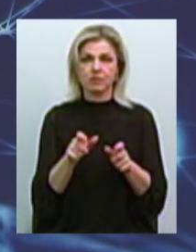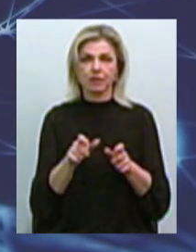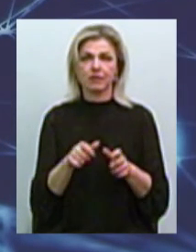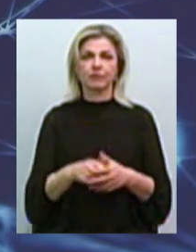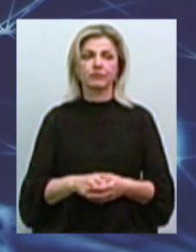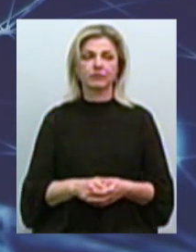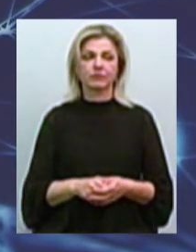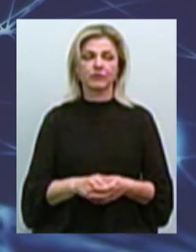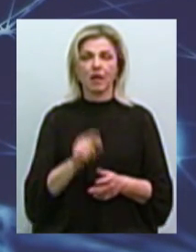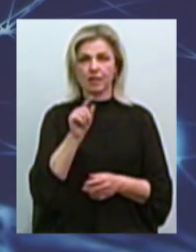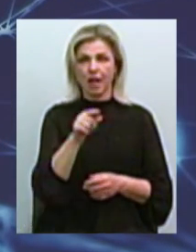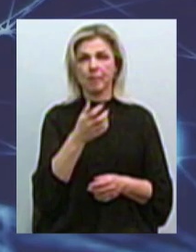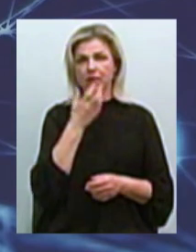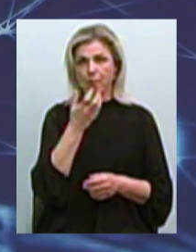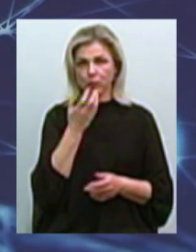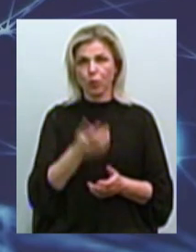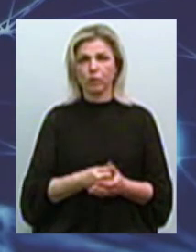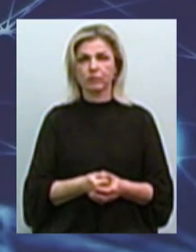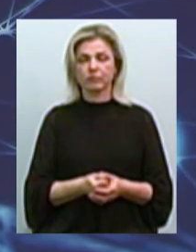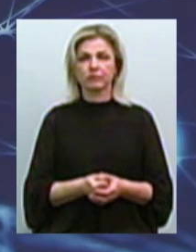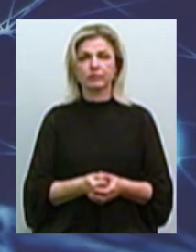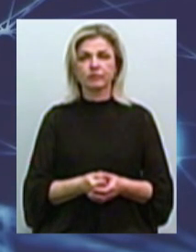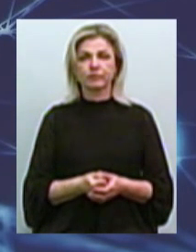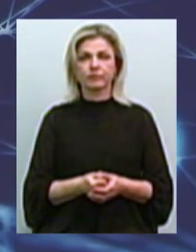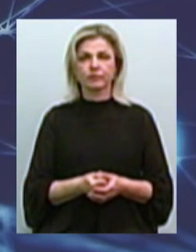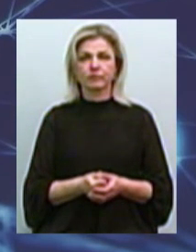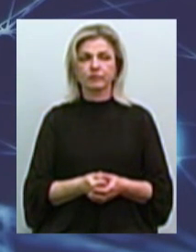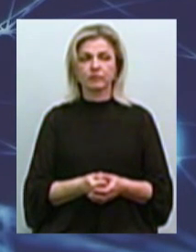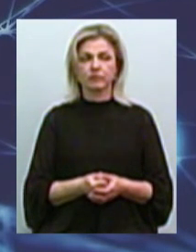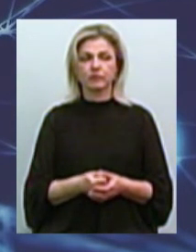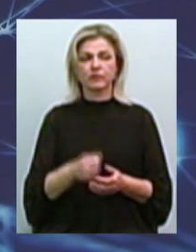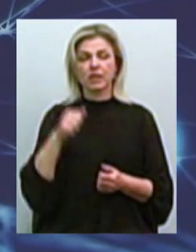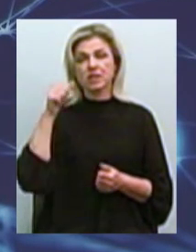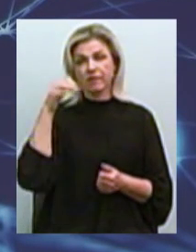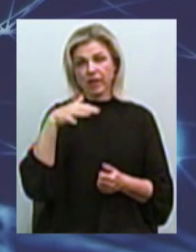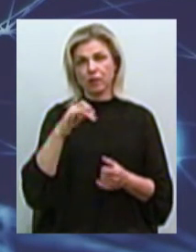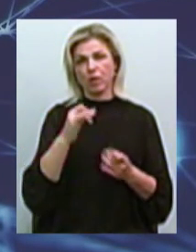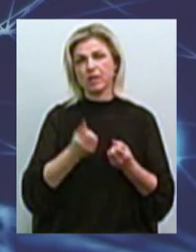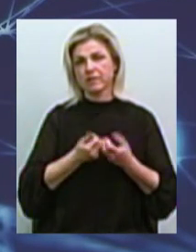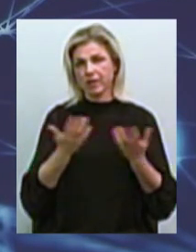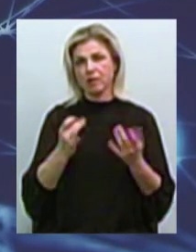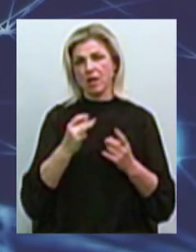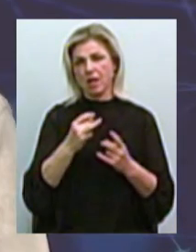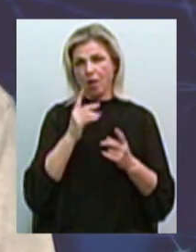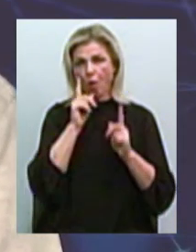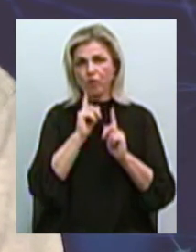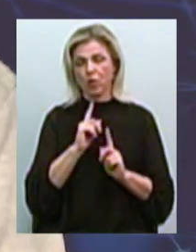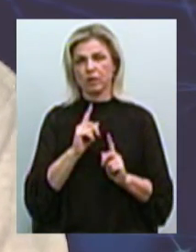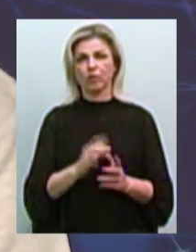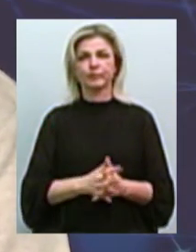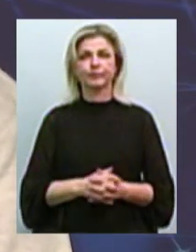тепло, там, скажімо так, в просторі, там є примірачний, да, то есть, ну, ніхто вещи